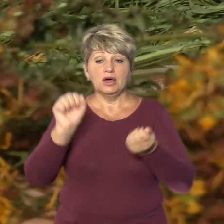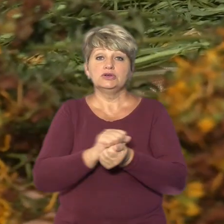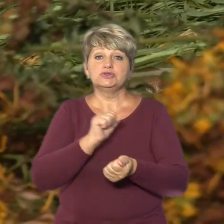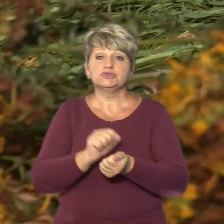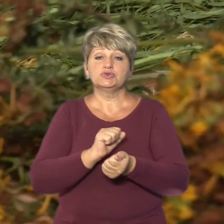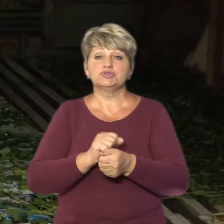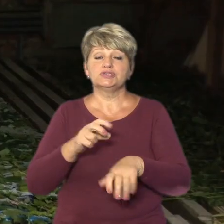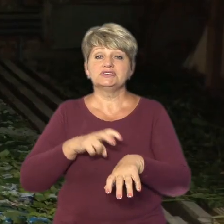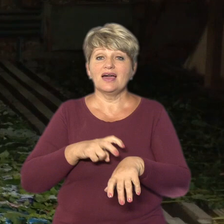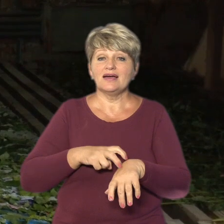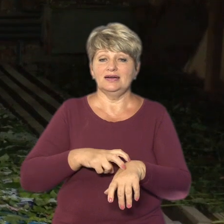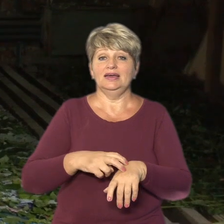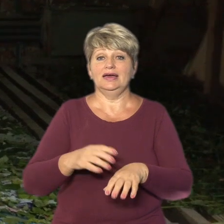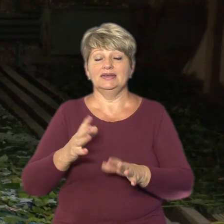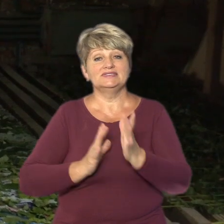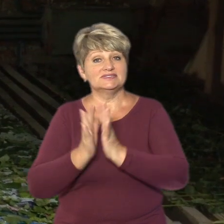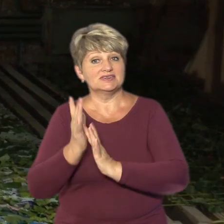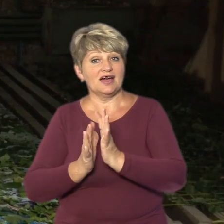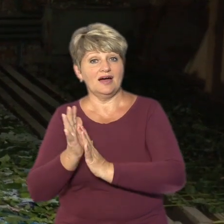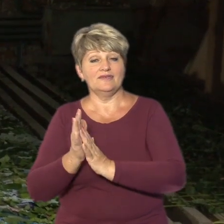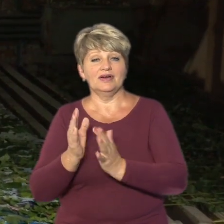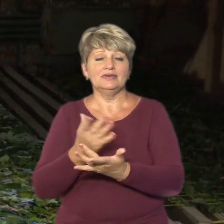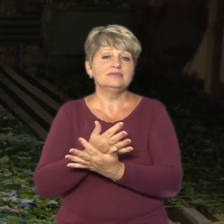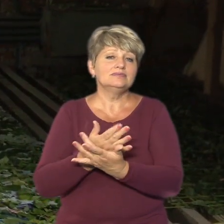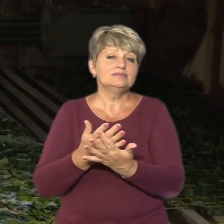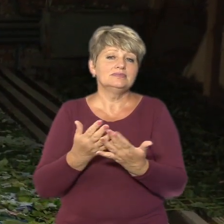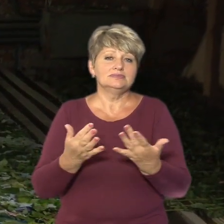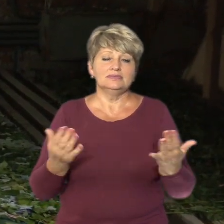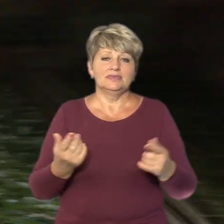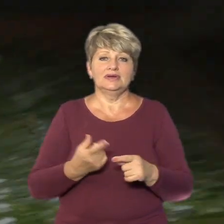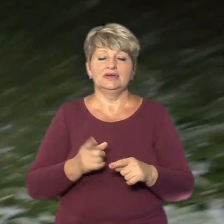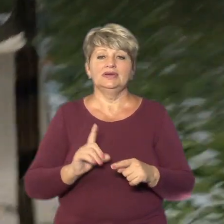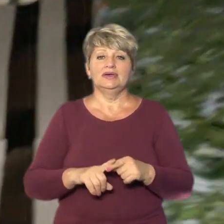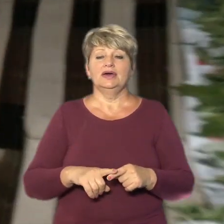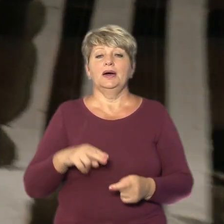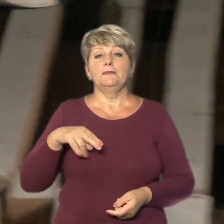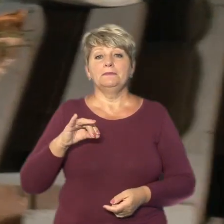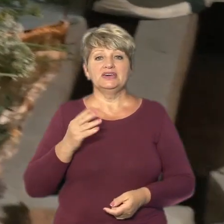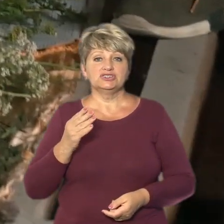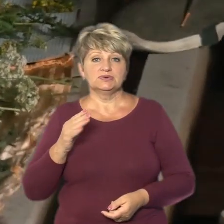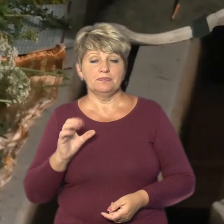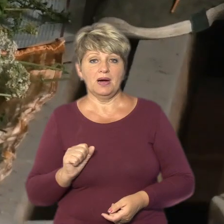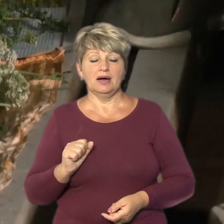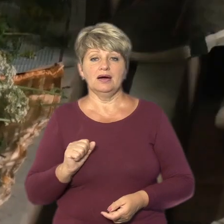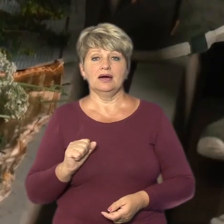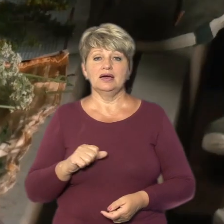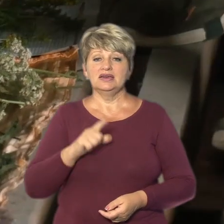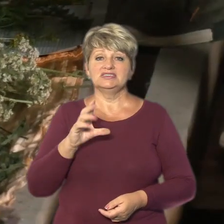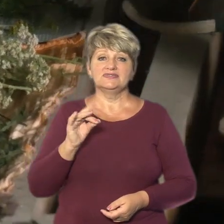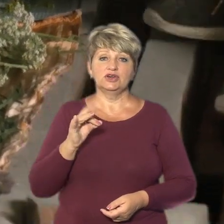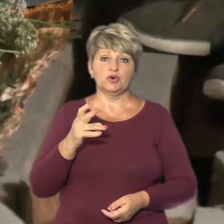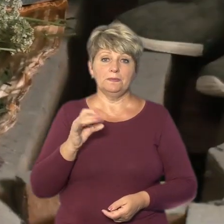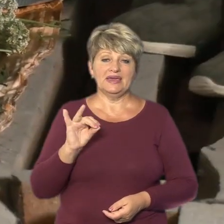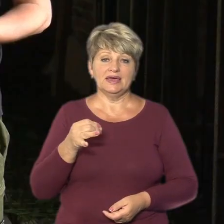лікарські трави. Меліса, ехінацея, чорнобривці, пижмо, деревій, звіробій,